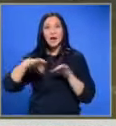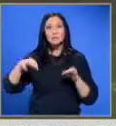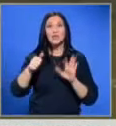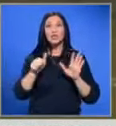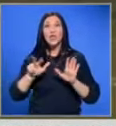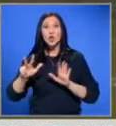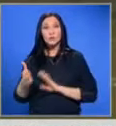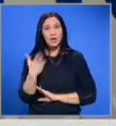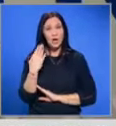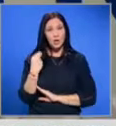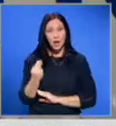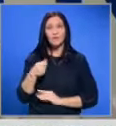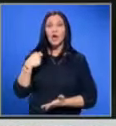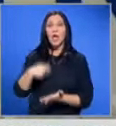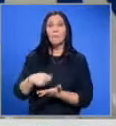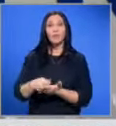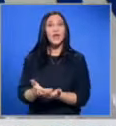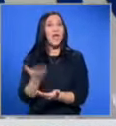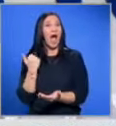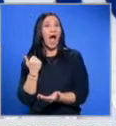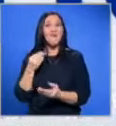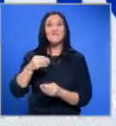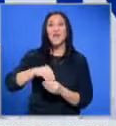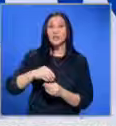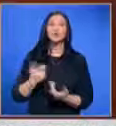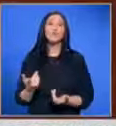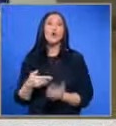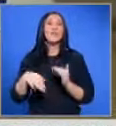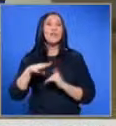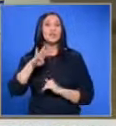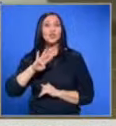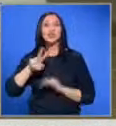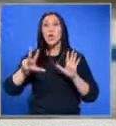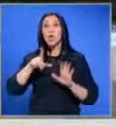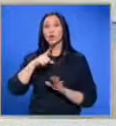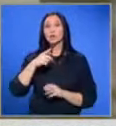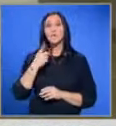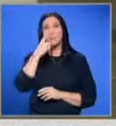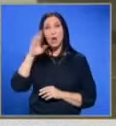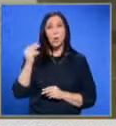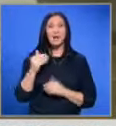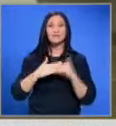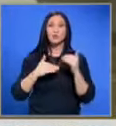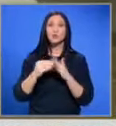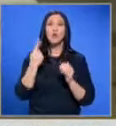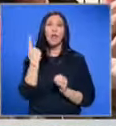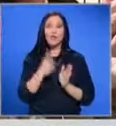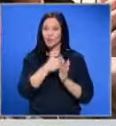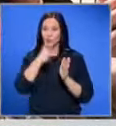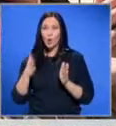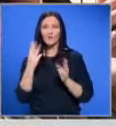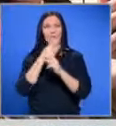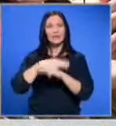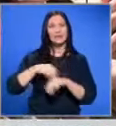68 000 лева и платените авансово над 48 000 лева за строителството на един от лотовете на магистрала ХЕМОС.